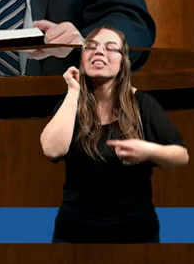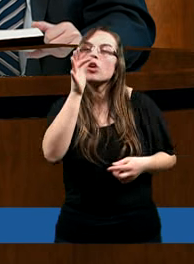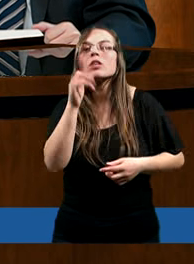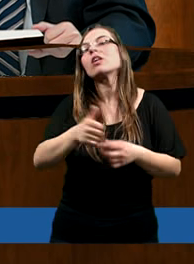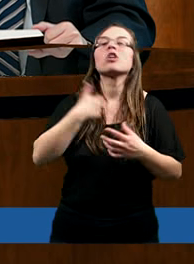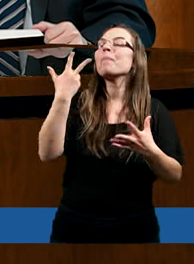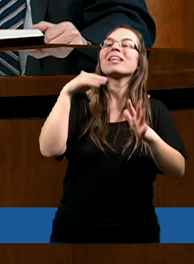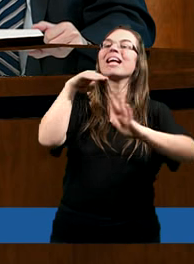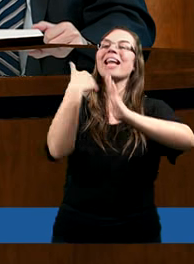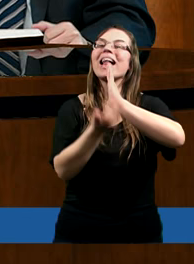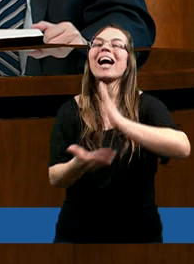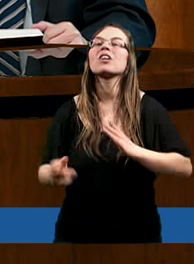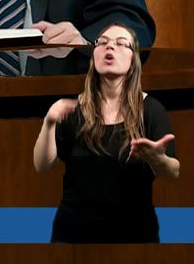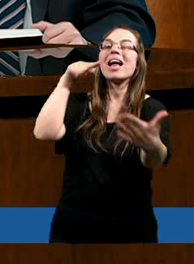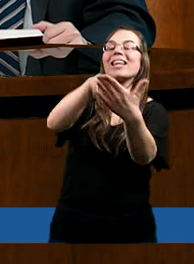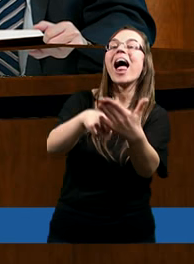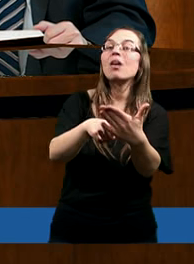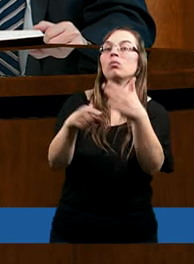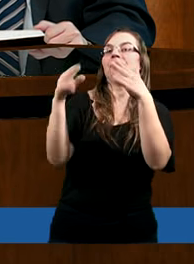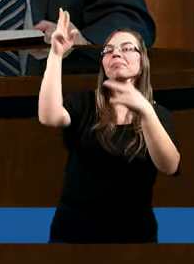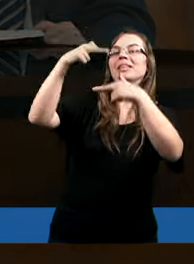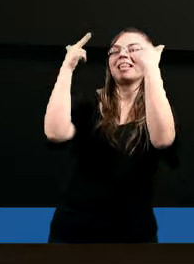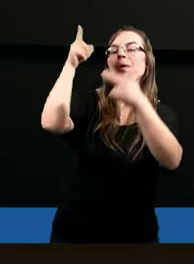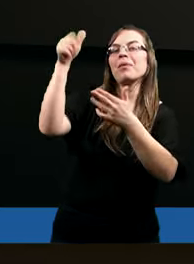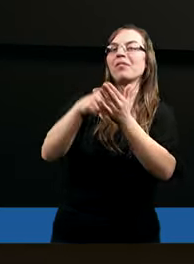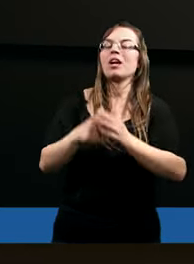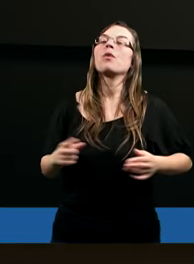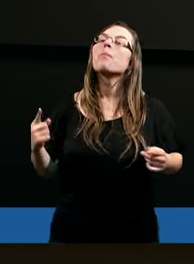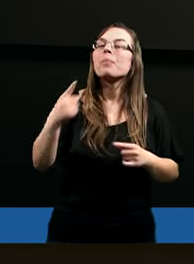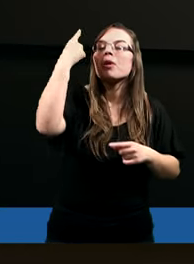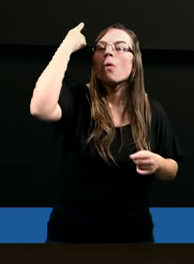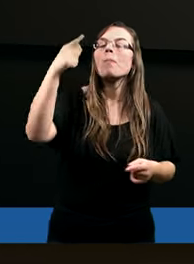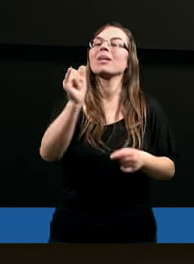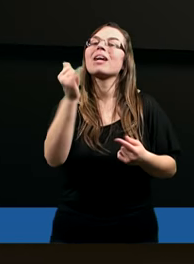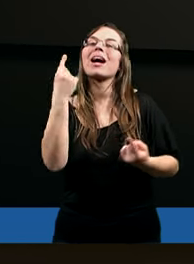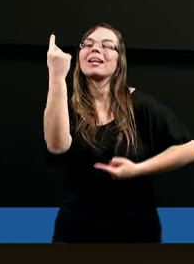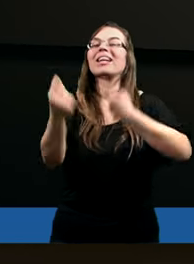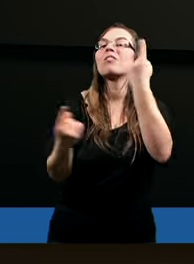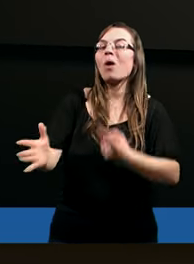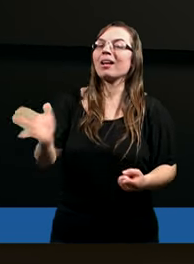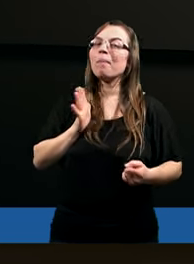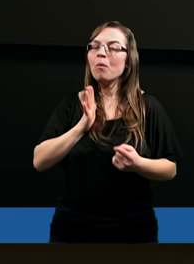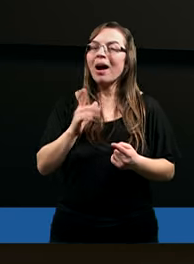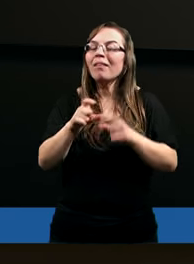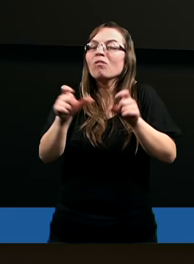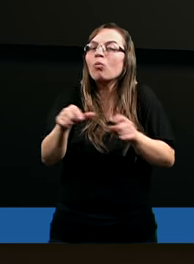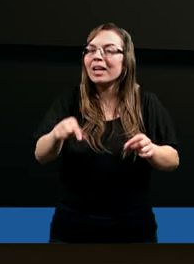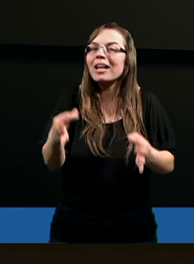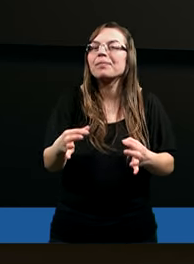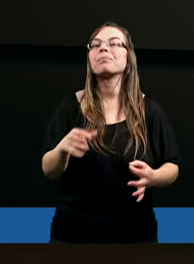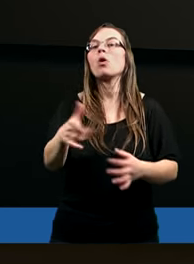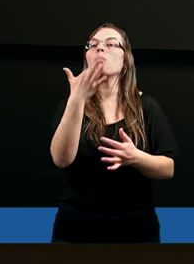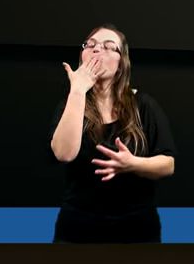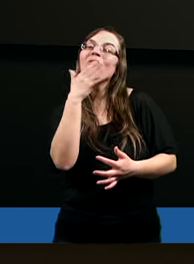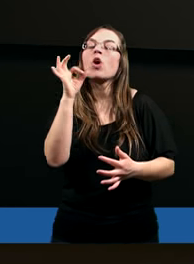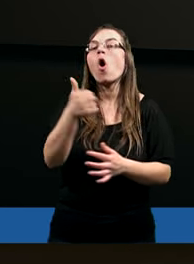nie zatracili celu, który przed nimi jest. Przypomnijmy, jaka była sytuacja wówczas, bo tu mówimy